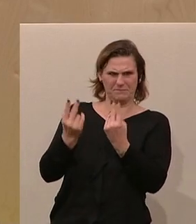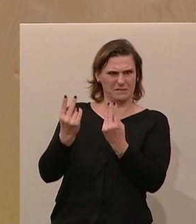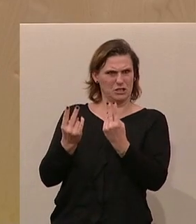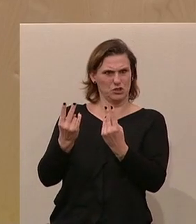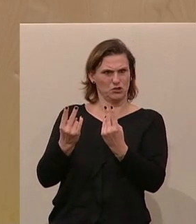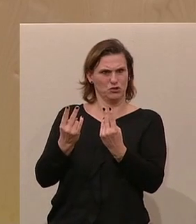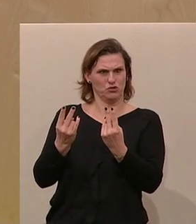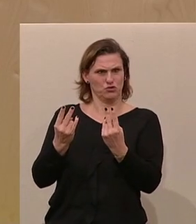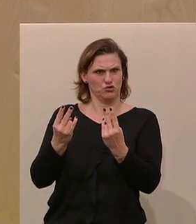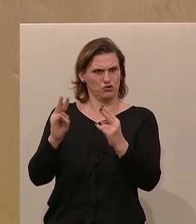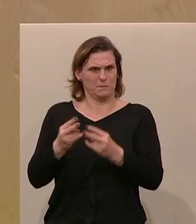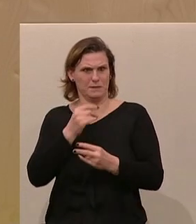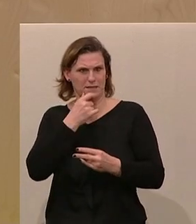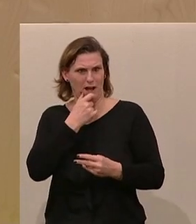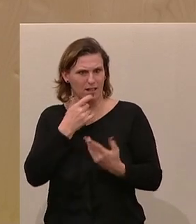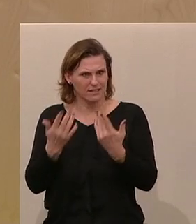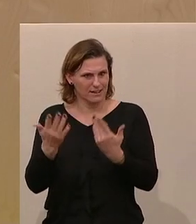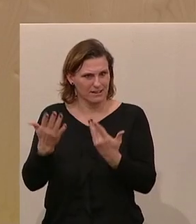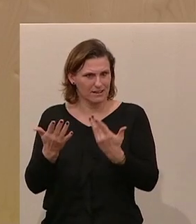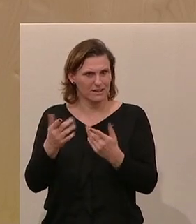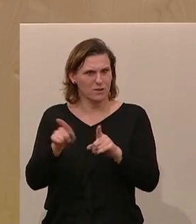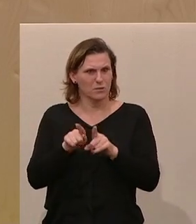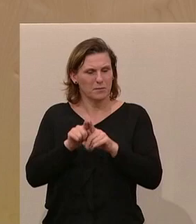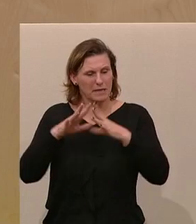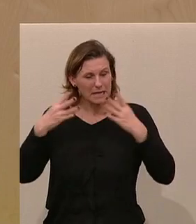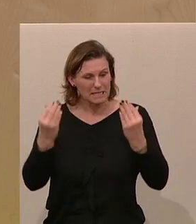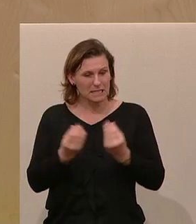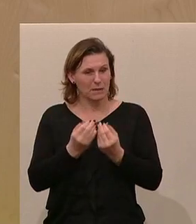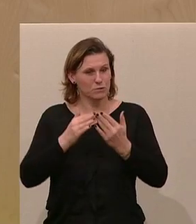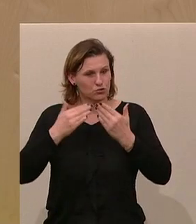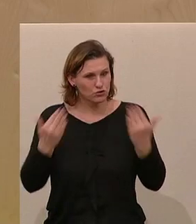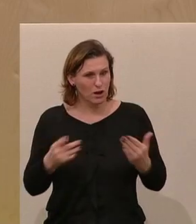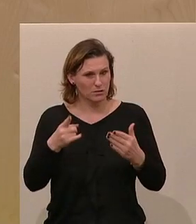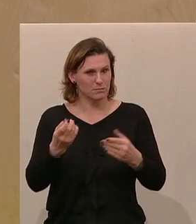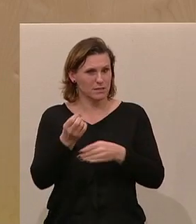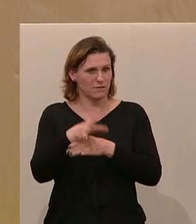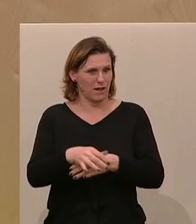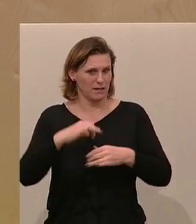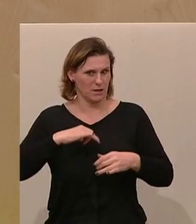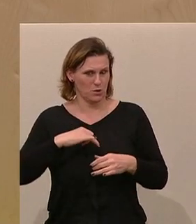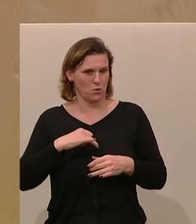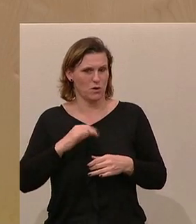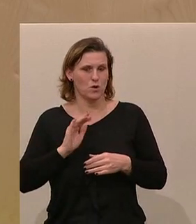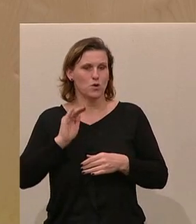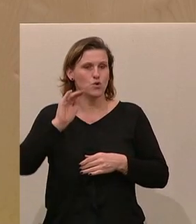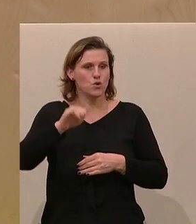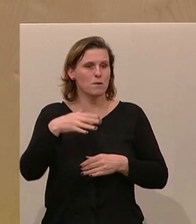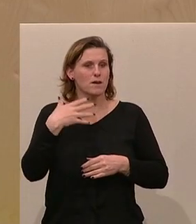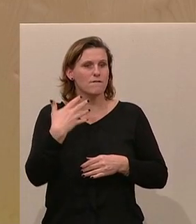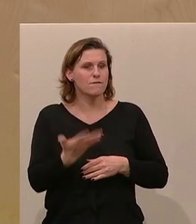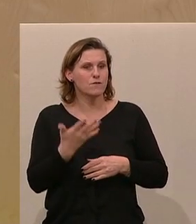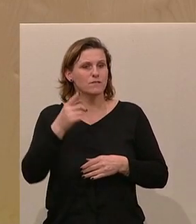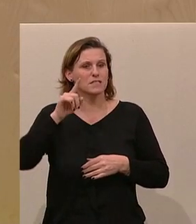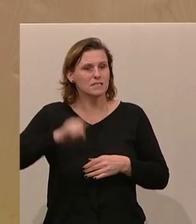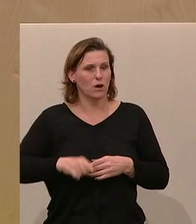So, das heißt, ein exemplarischer Gesamtschaden nur bei diesem Fall in Tirol, ein Fall über 50